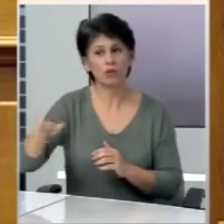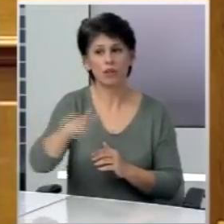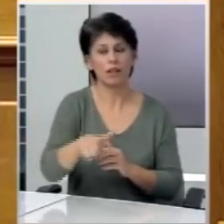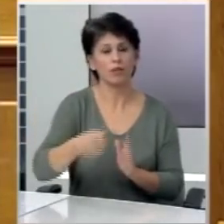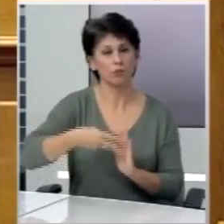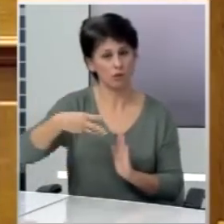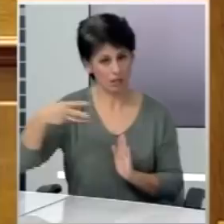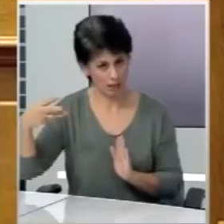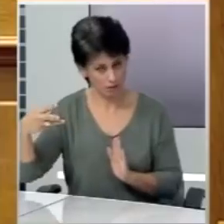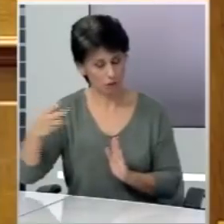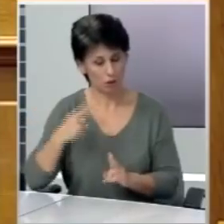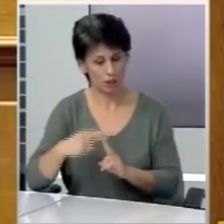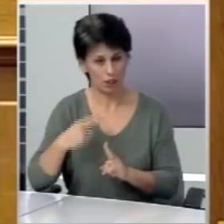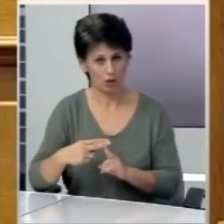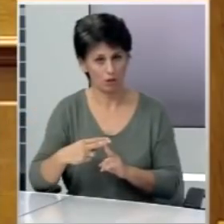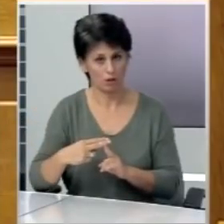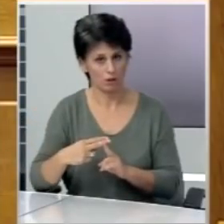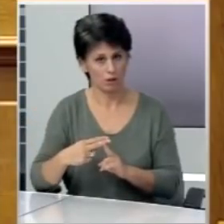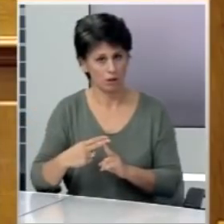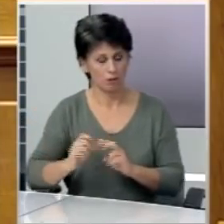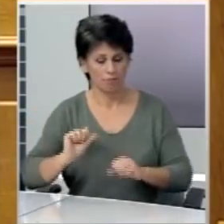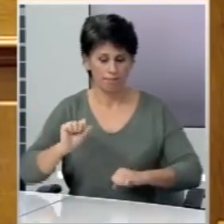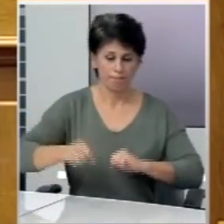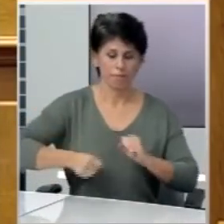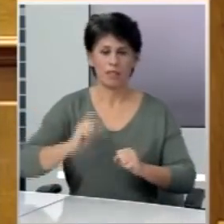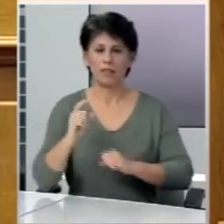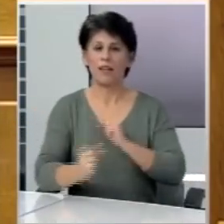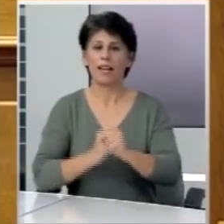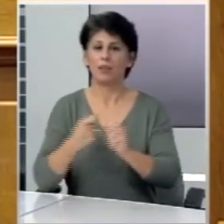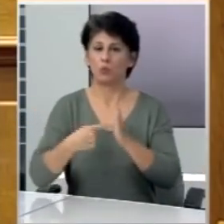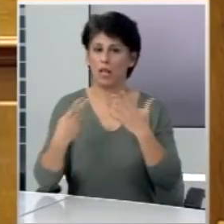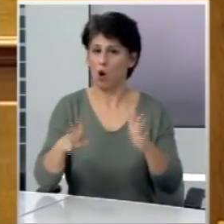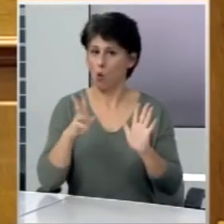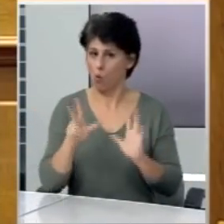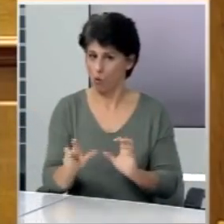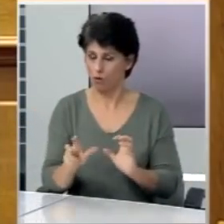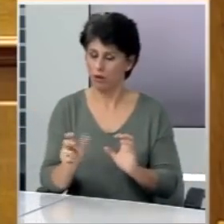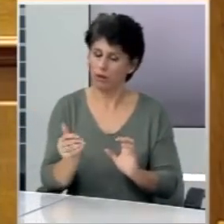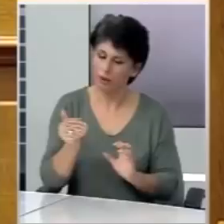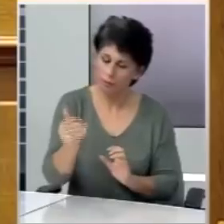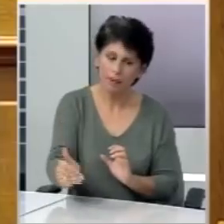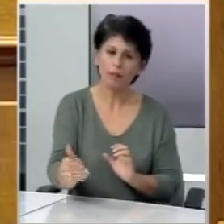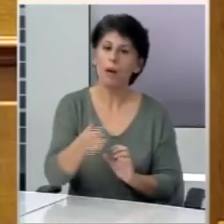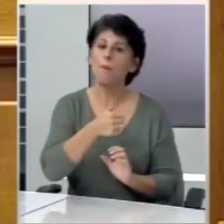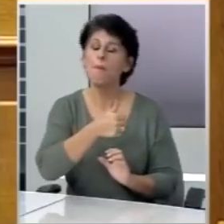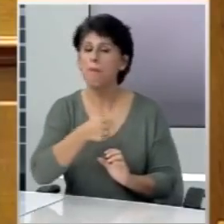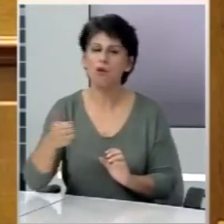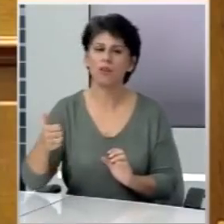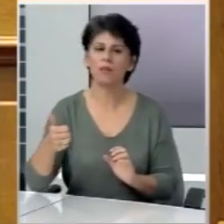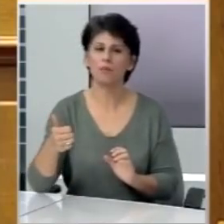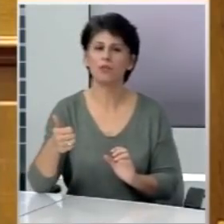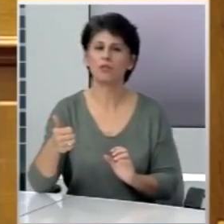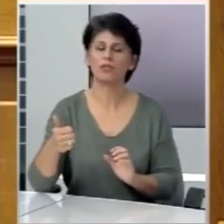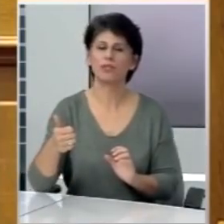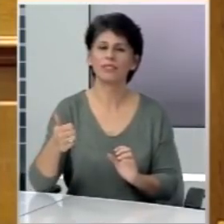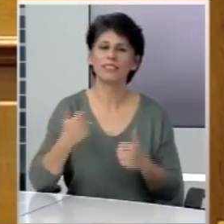συνασπισμού βέβαια, κυρίως, αντιπάλευαν τη δεκαετία του 80 και μετέπειτα, μόνο και μόνο για να